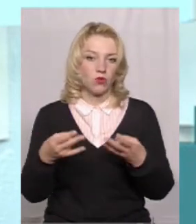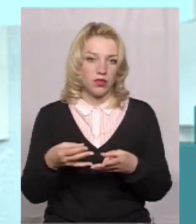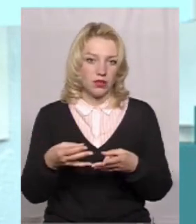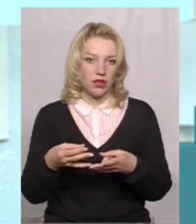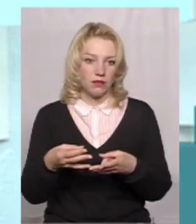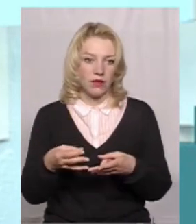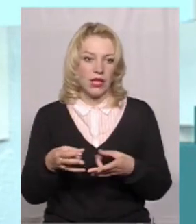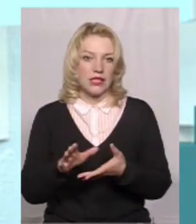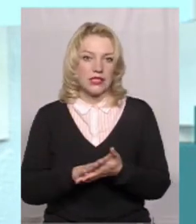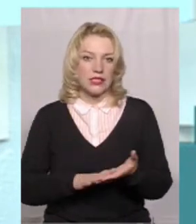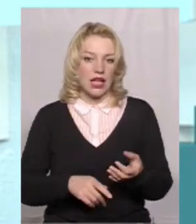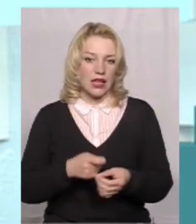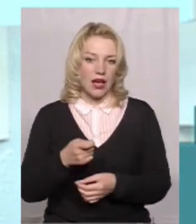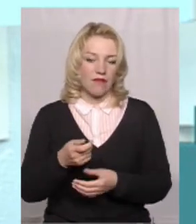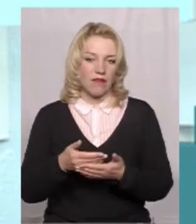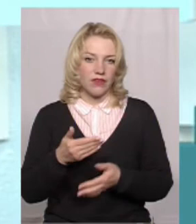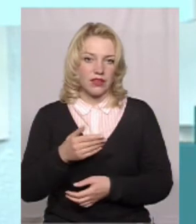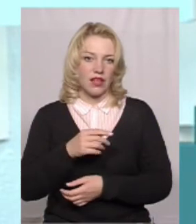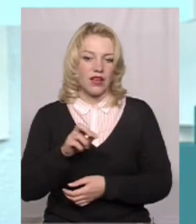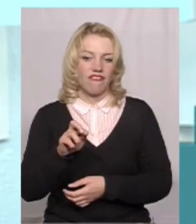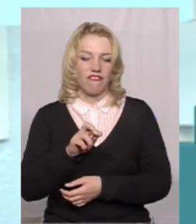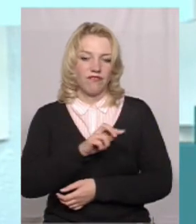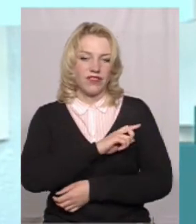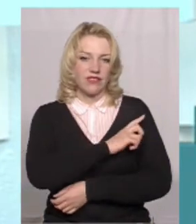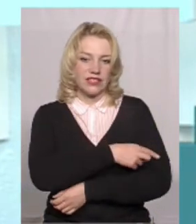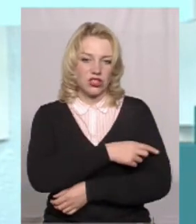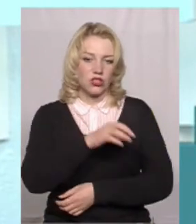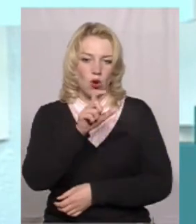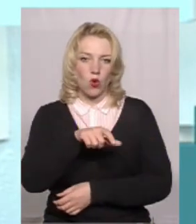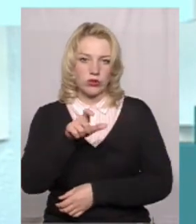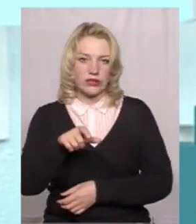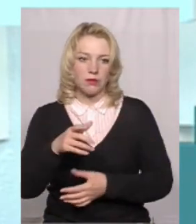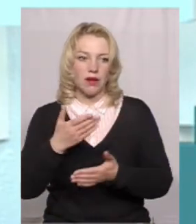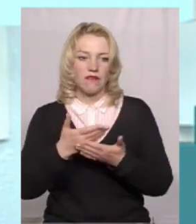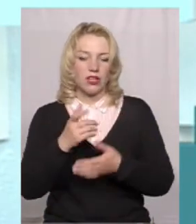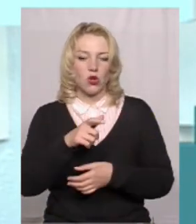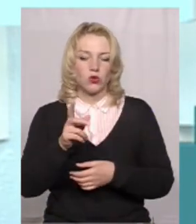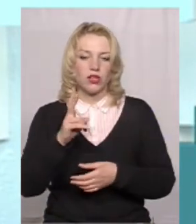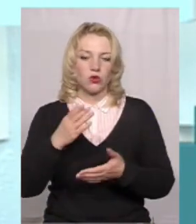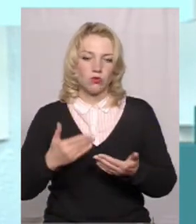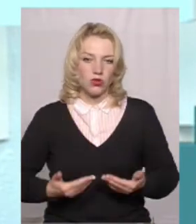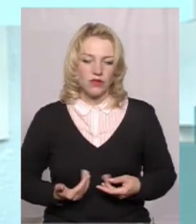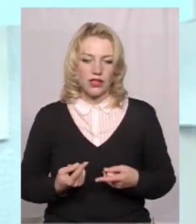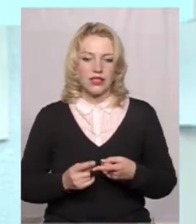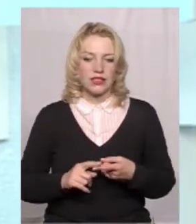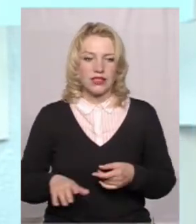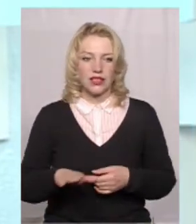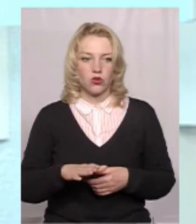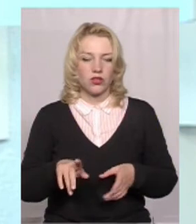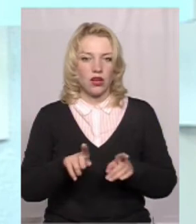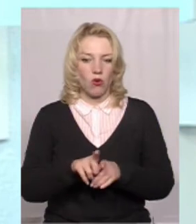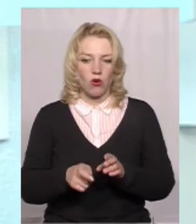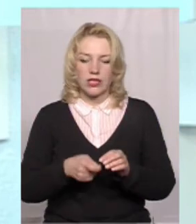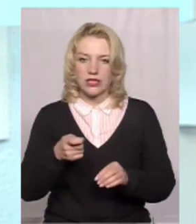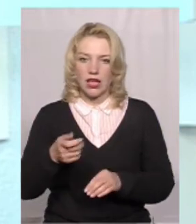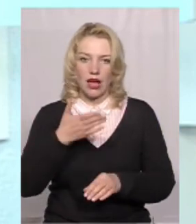заява від фізичних осіб, від жителів, які проживають на даній території. Такої заяви нам